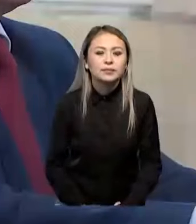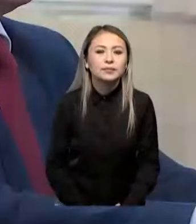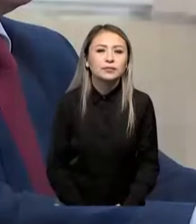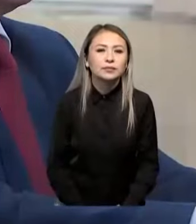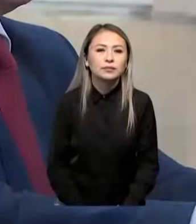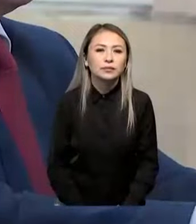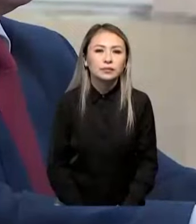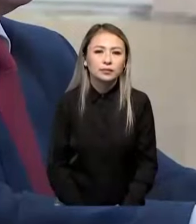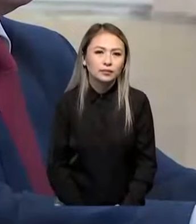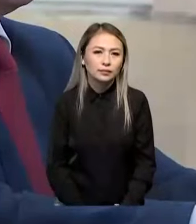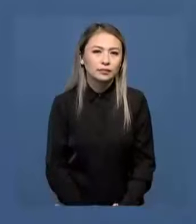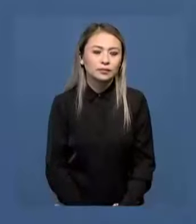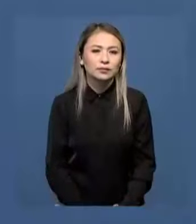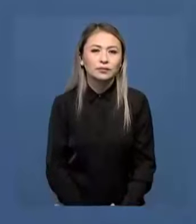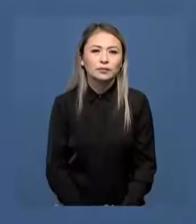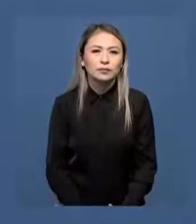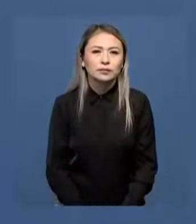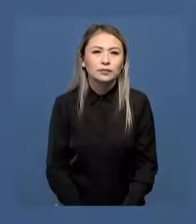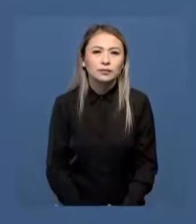қаралды.